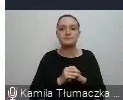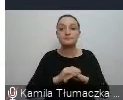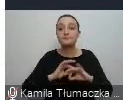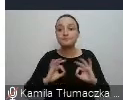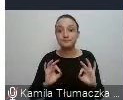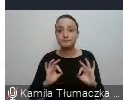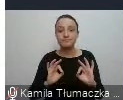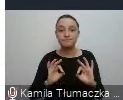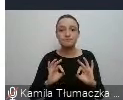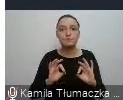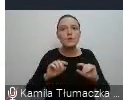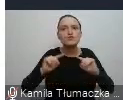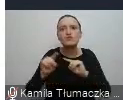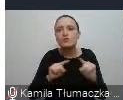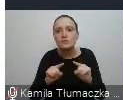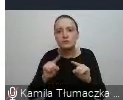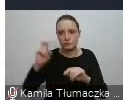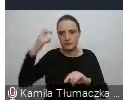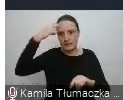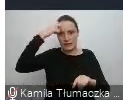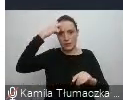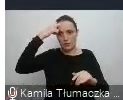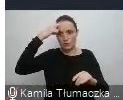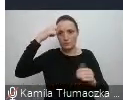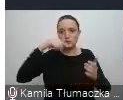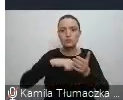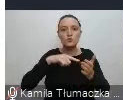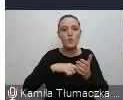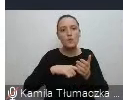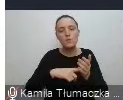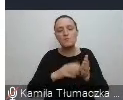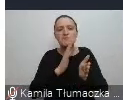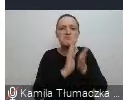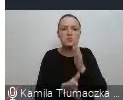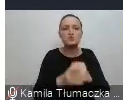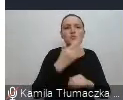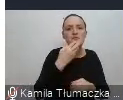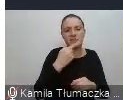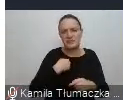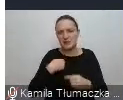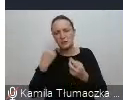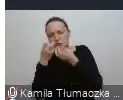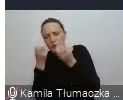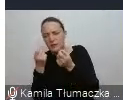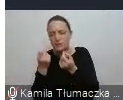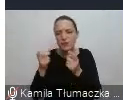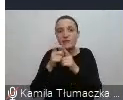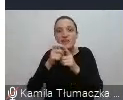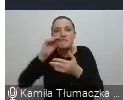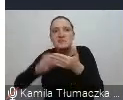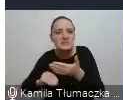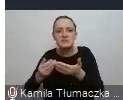Co to jest ten stereotyp? Stereotyp to najprościej mówiąc, jak sobie szukałam dzisiaj i jakichś mądrych definicji,